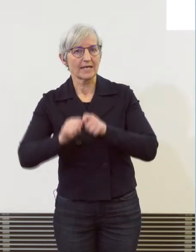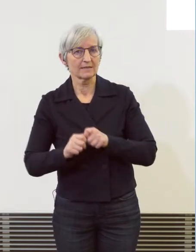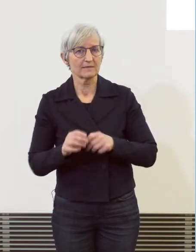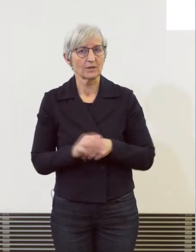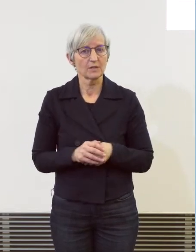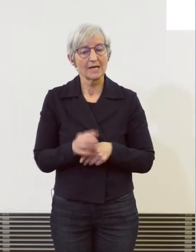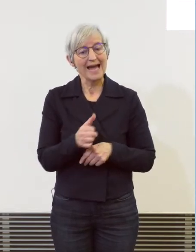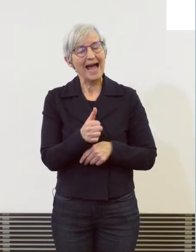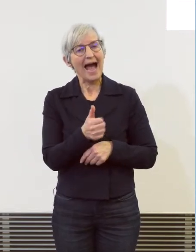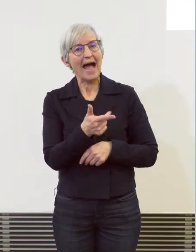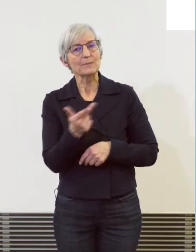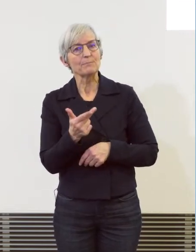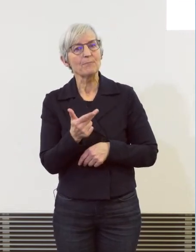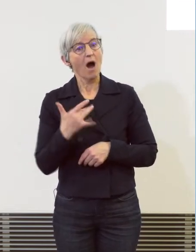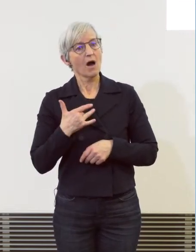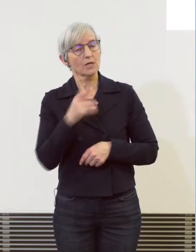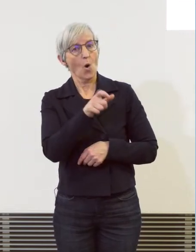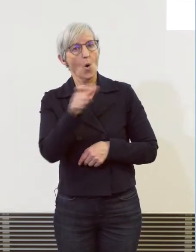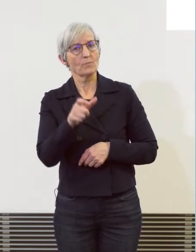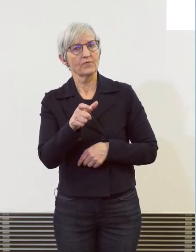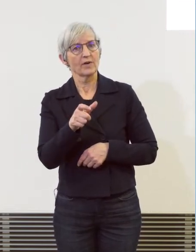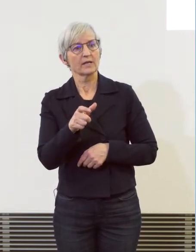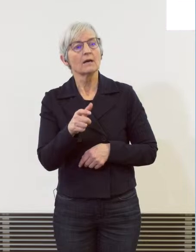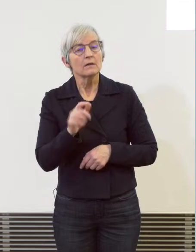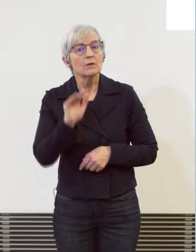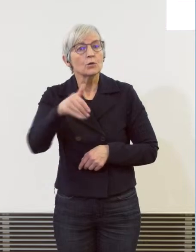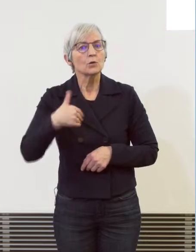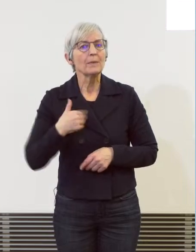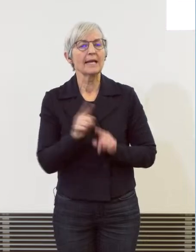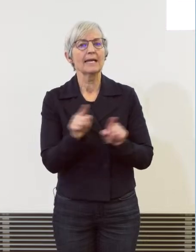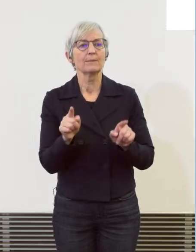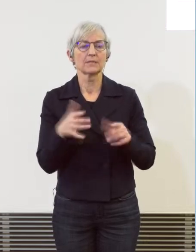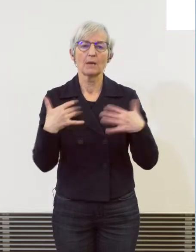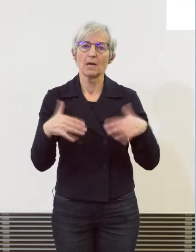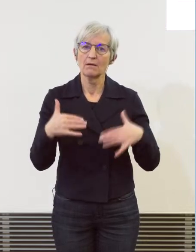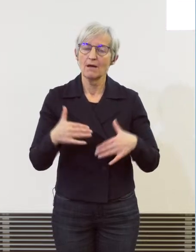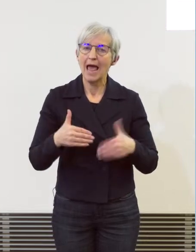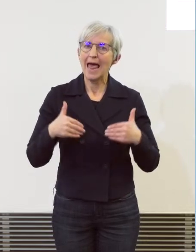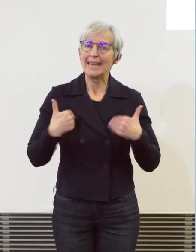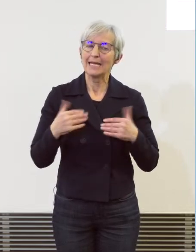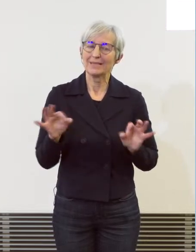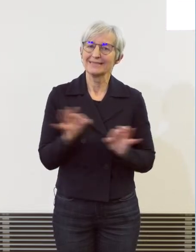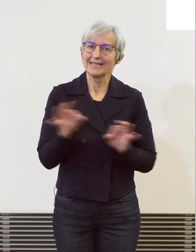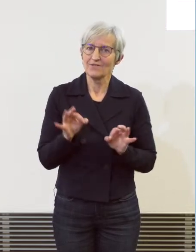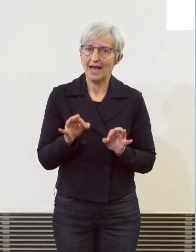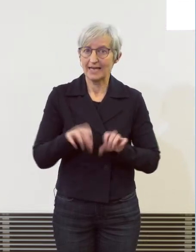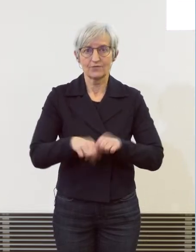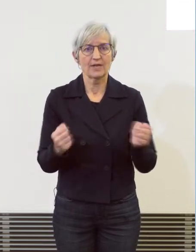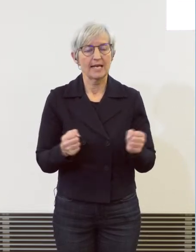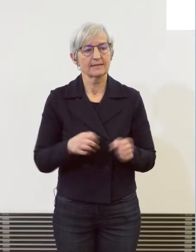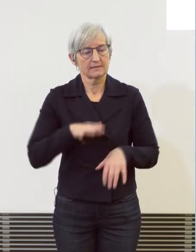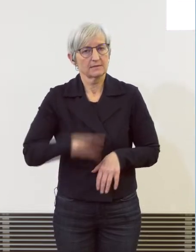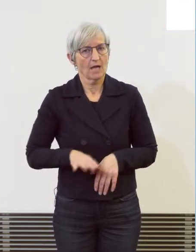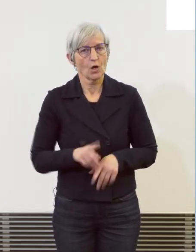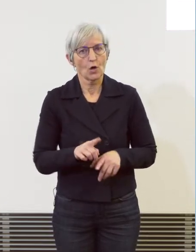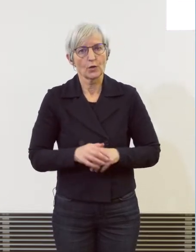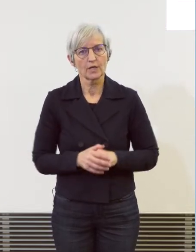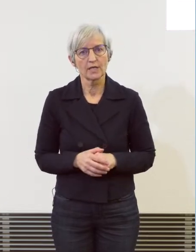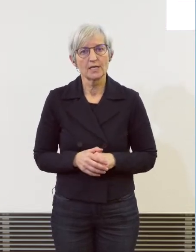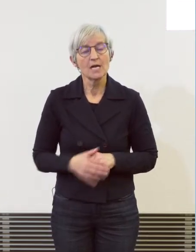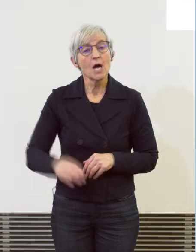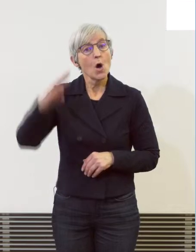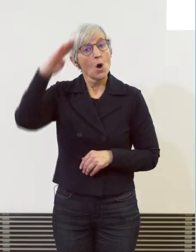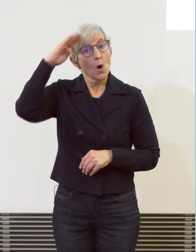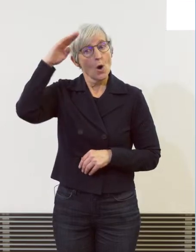sind nur mit grösstem Glück an ihren lebensgefährlichen Verletzungen nicht verstorben. Polizeikräfte ziehen darum